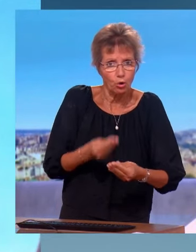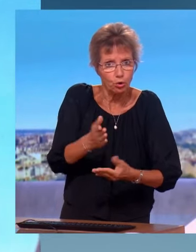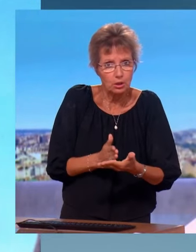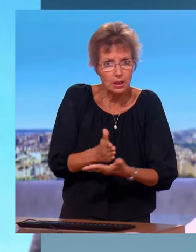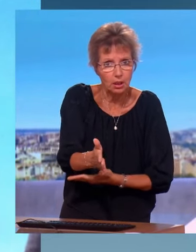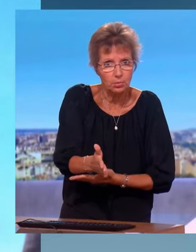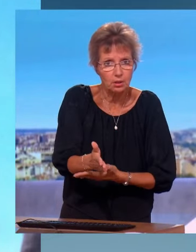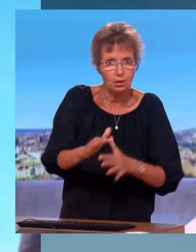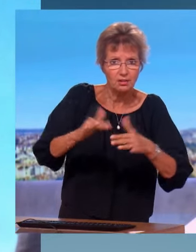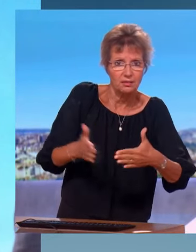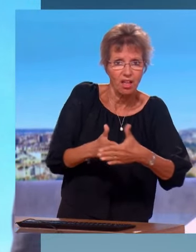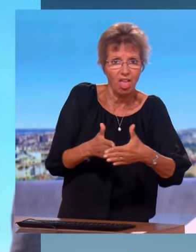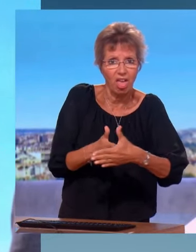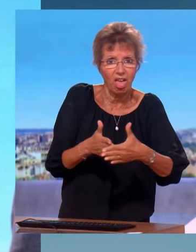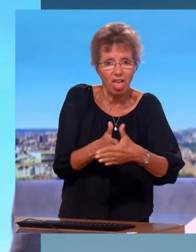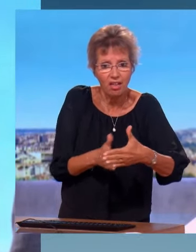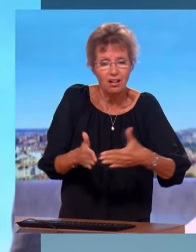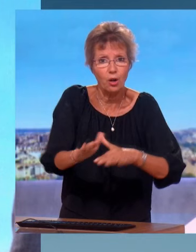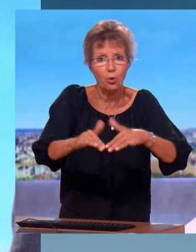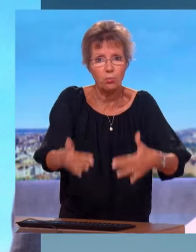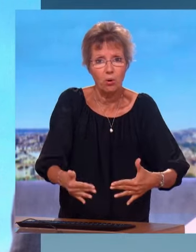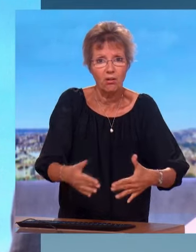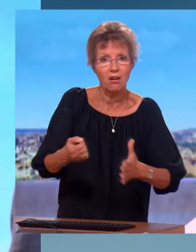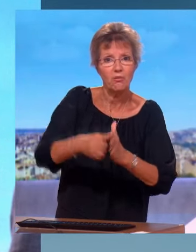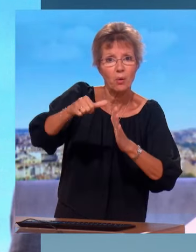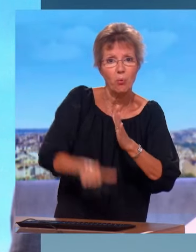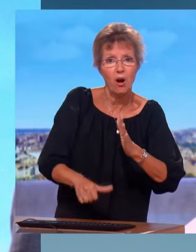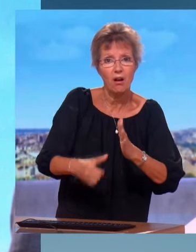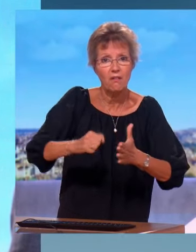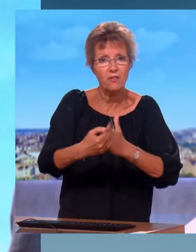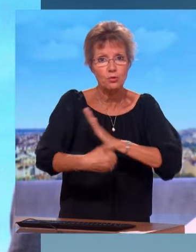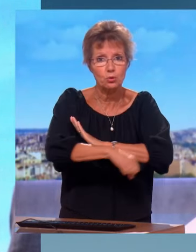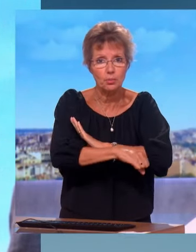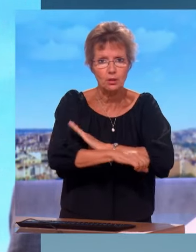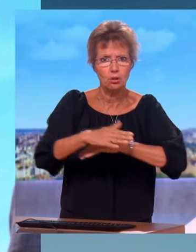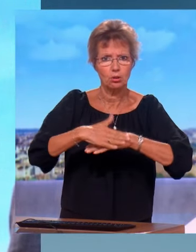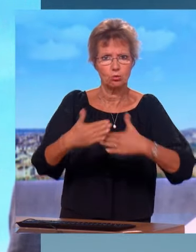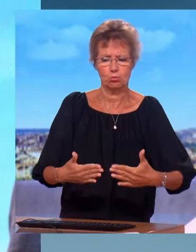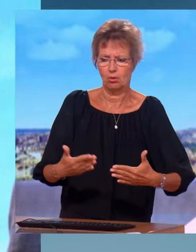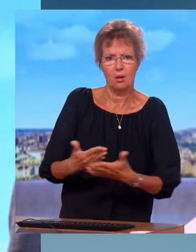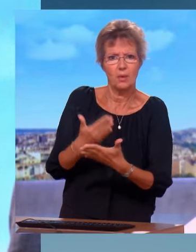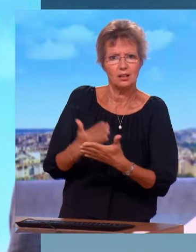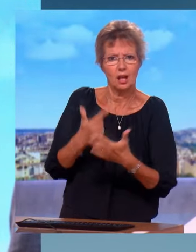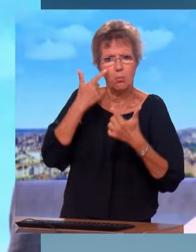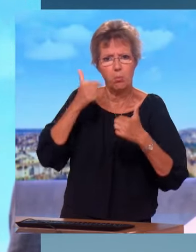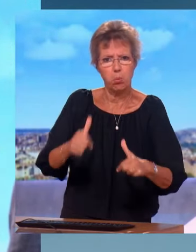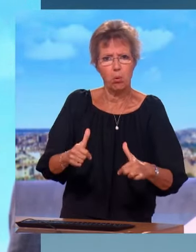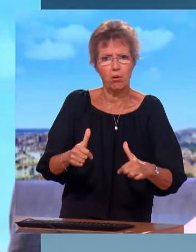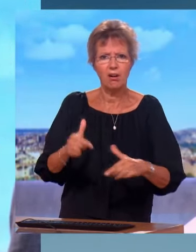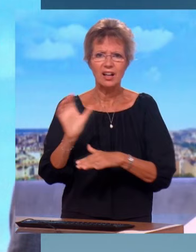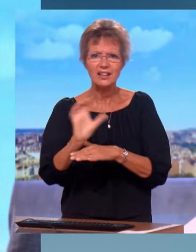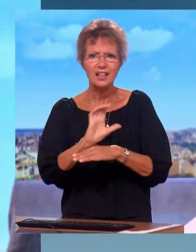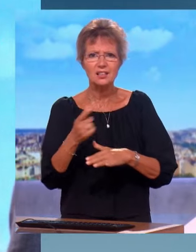comment on allait faire face aux difficultés de la fin du mois et de la fin de la semaine. Et sur ce deuxième aspect, je voyais ce matin, en venant ici, dans le taxi,